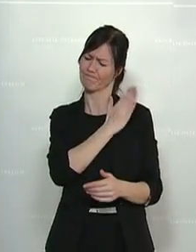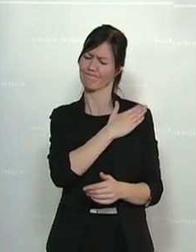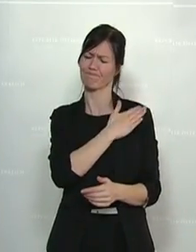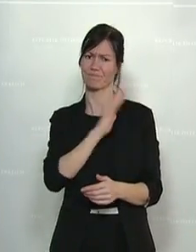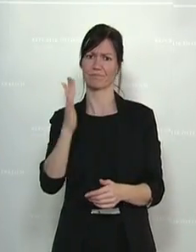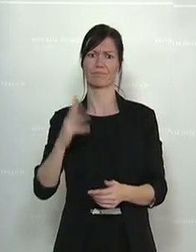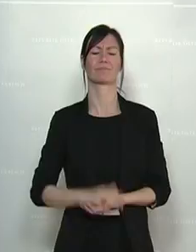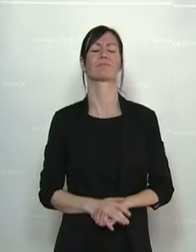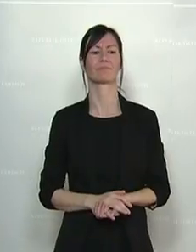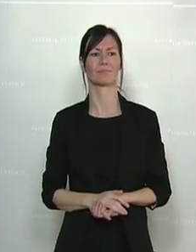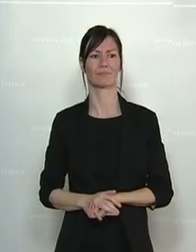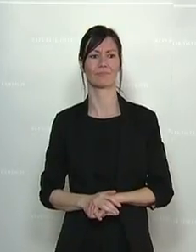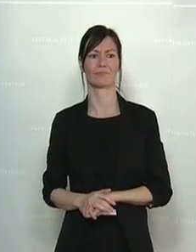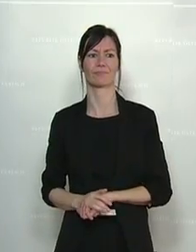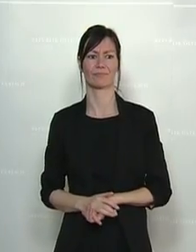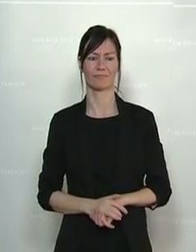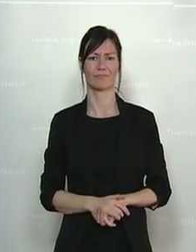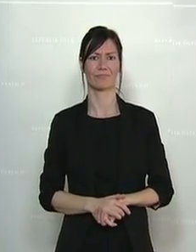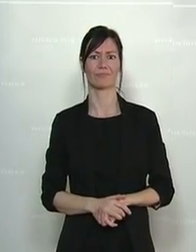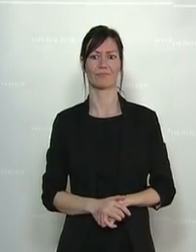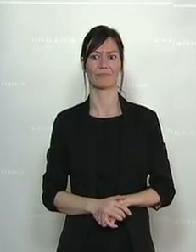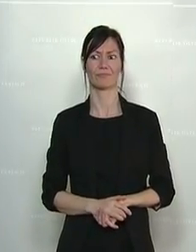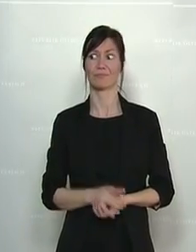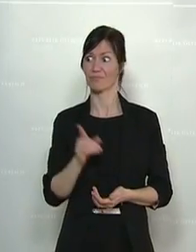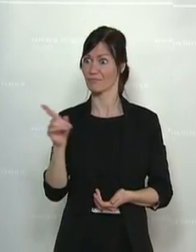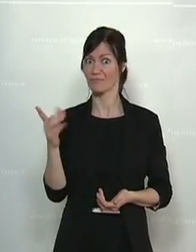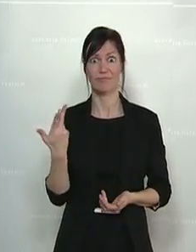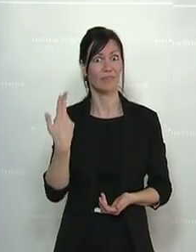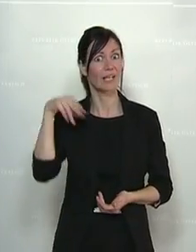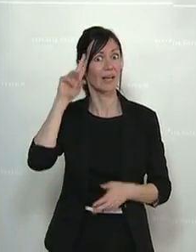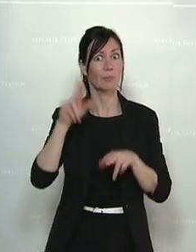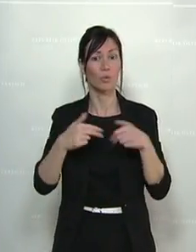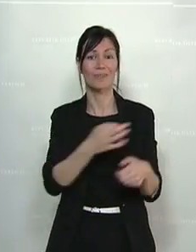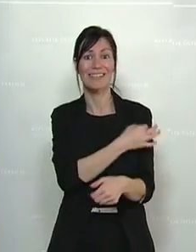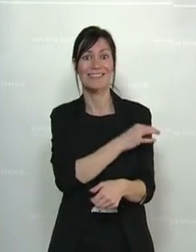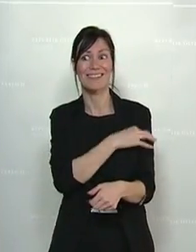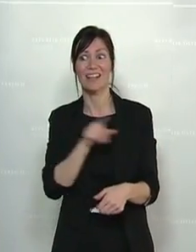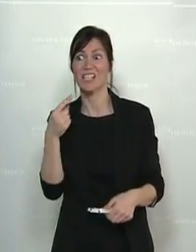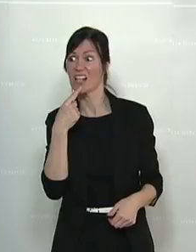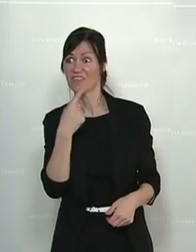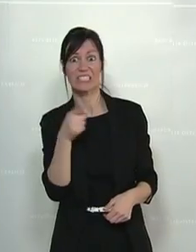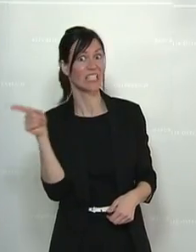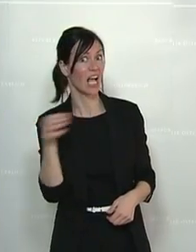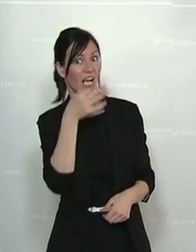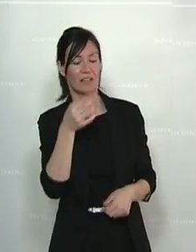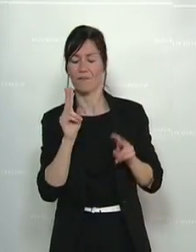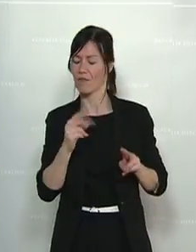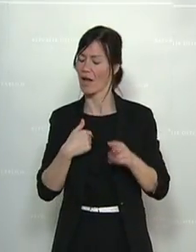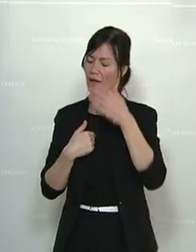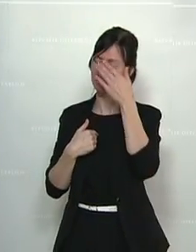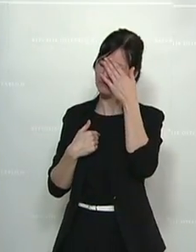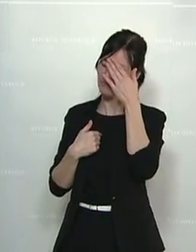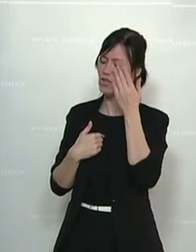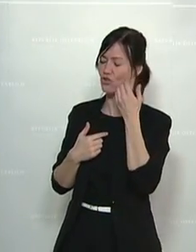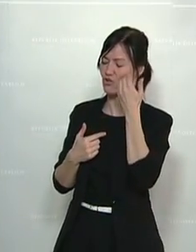Und im Gegenzug dazu sind die Wortmeldungen des Herrn Bundeskanzlers zum Fremdschämen. Und